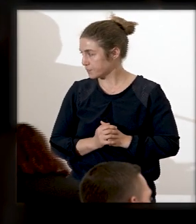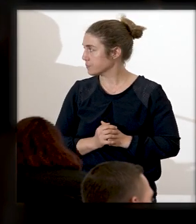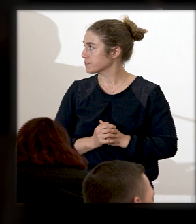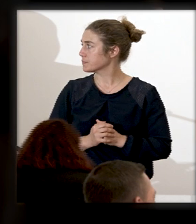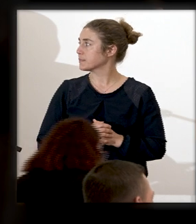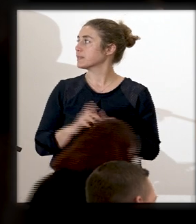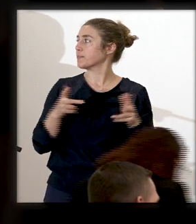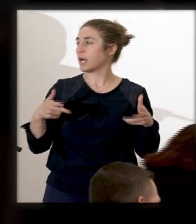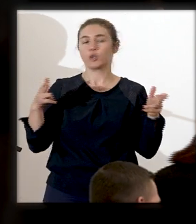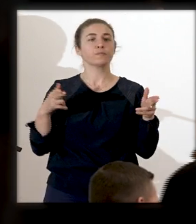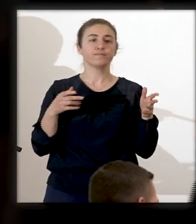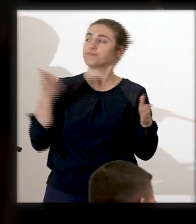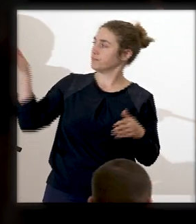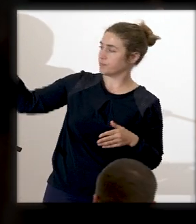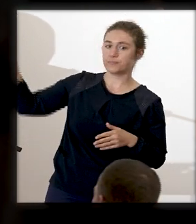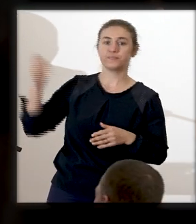XIXe siècle.